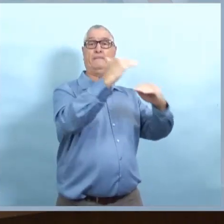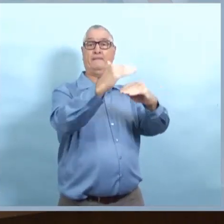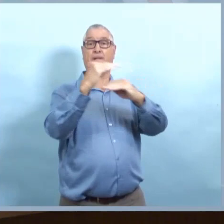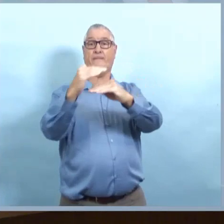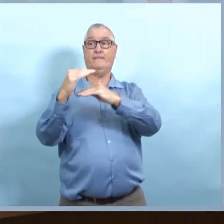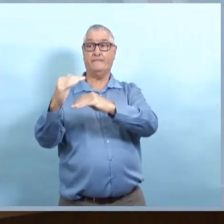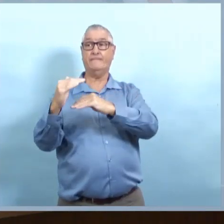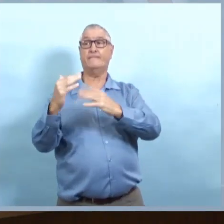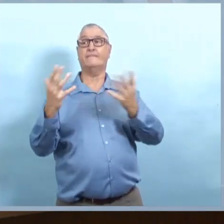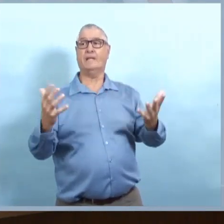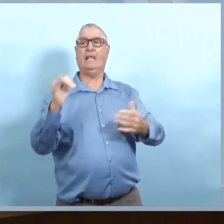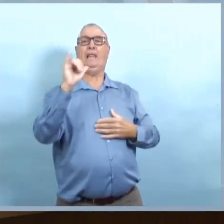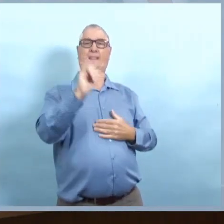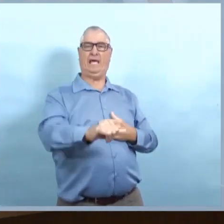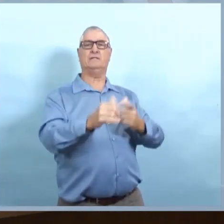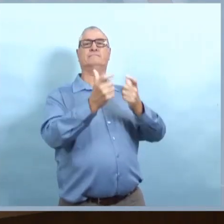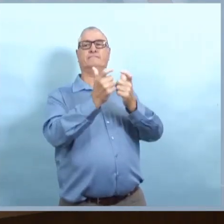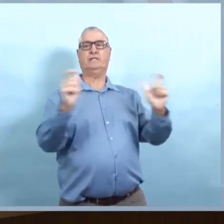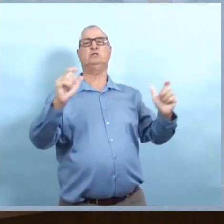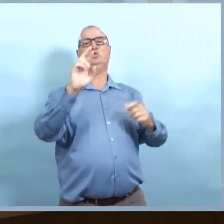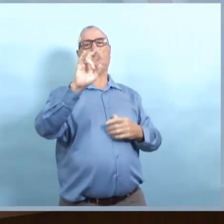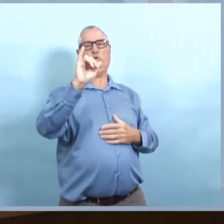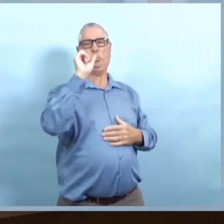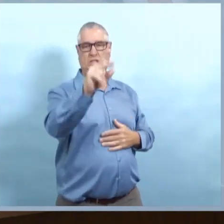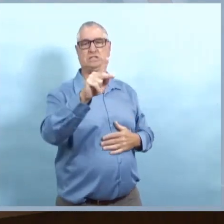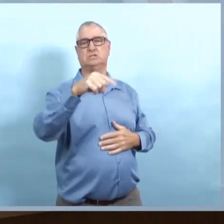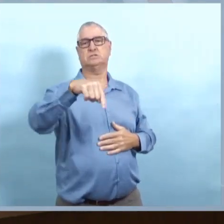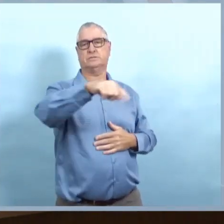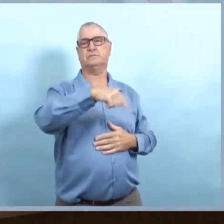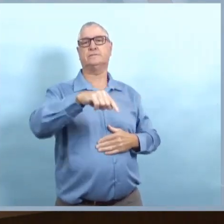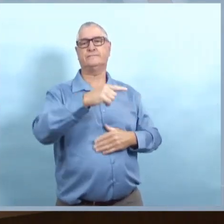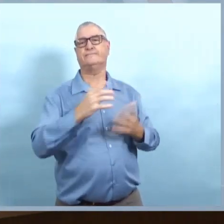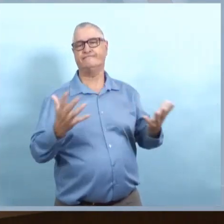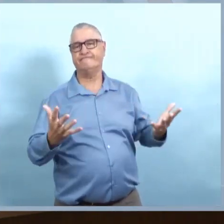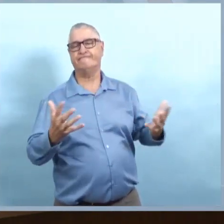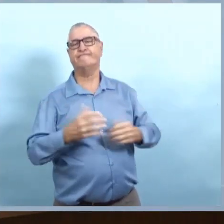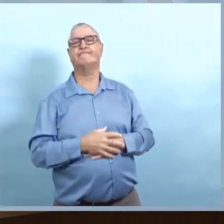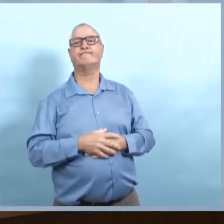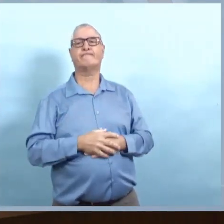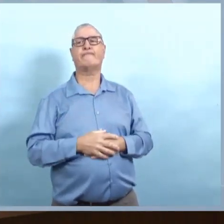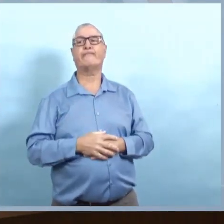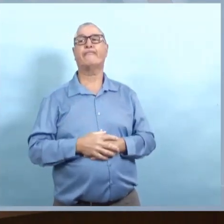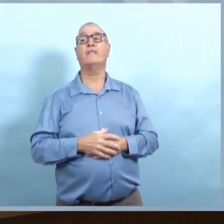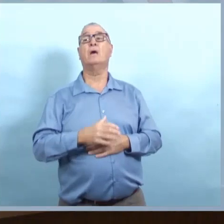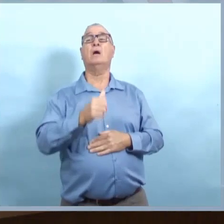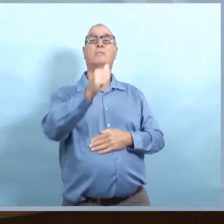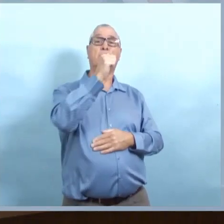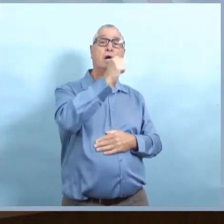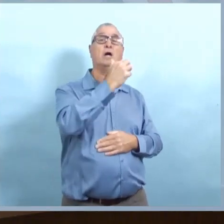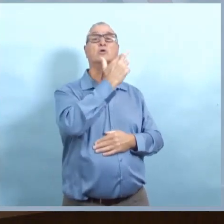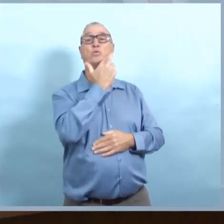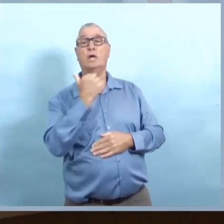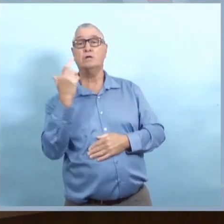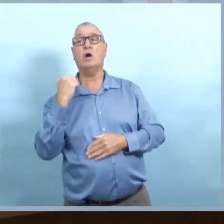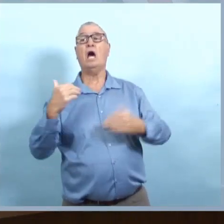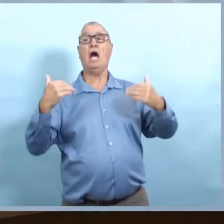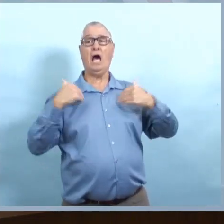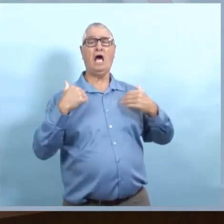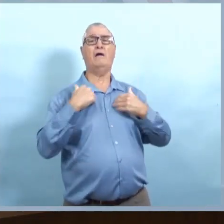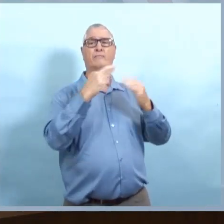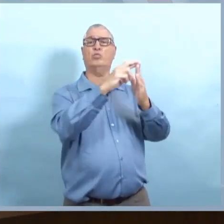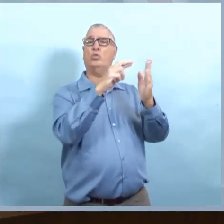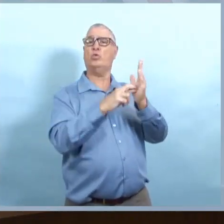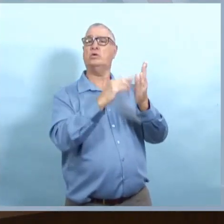présente un important risque. Ça a toujours été le cas. Et c'est pour ça que notre toute première intervention était concernant la taille des